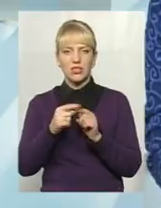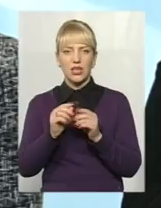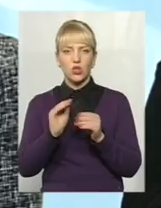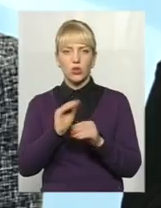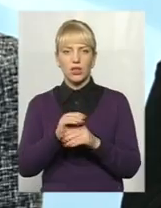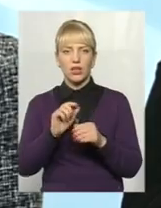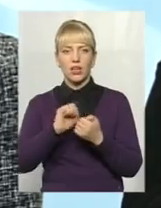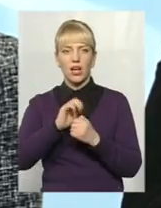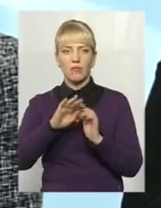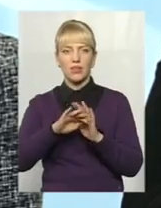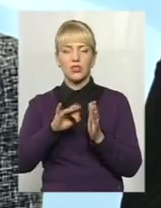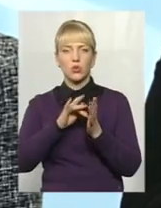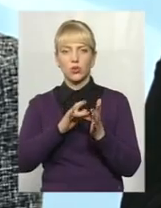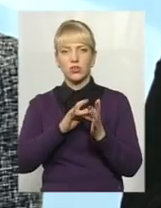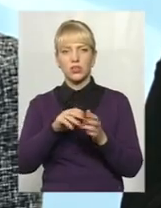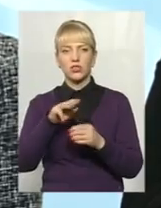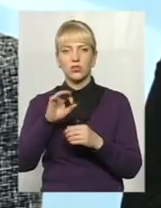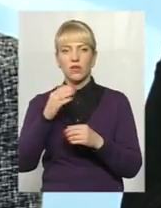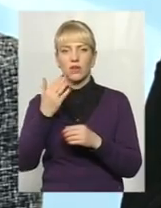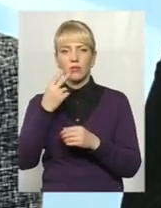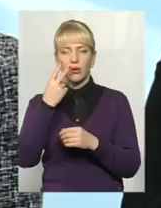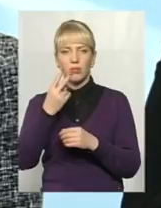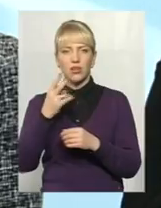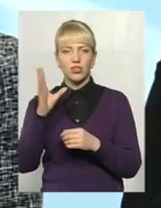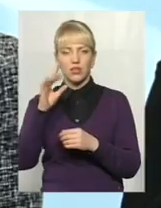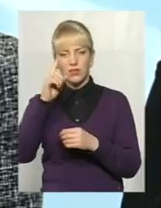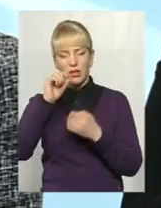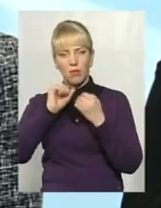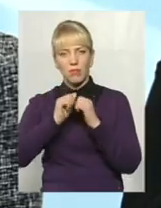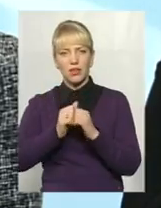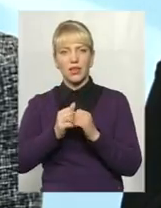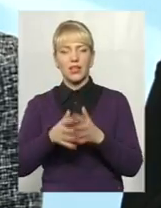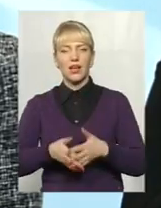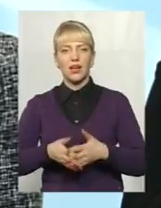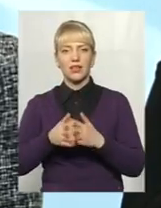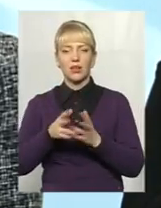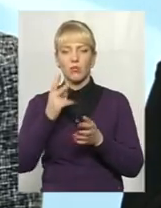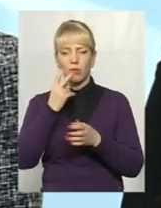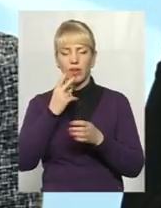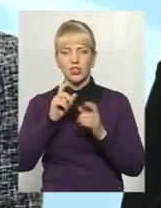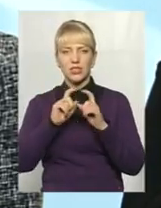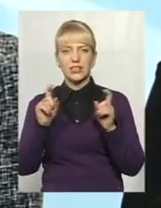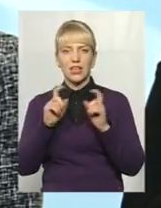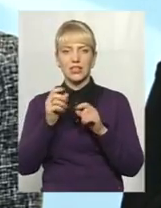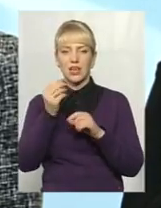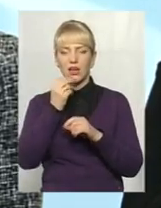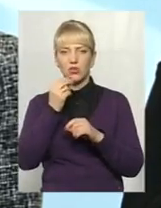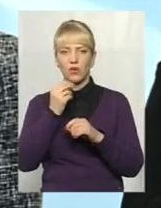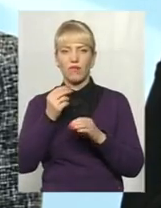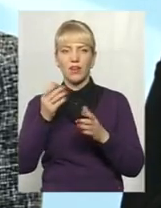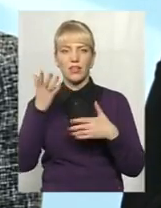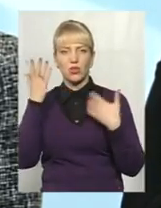він називається Каменець-Туристичний, ви побачите всі пам'ятки архітектури, побачите заклади харчування, відпочинку,